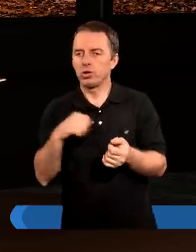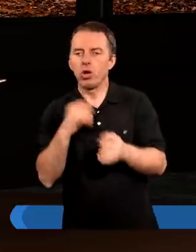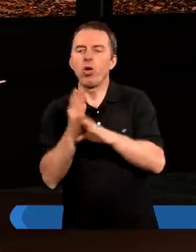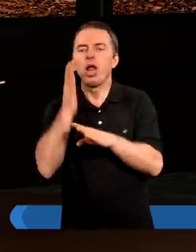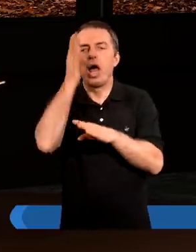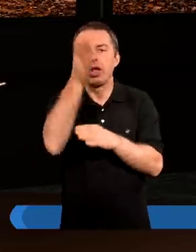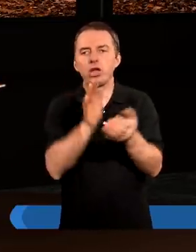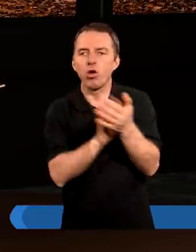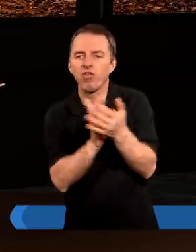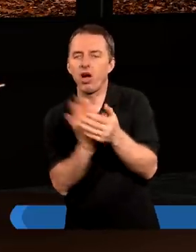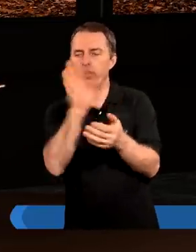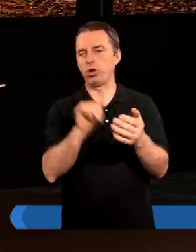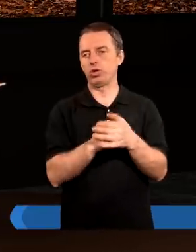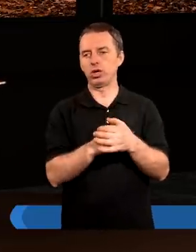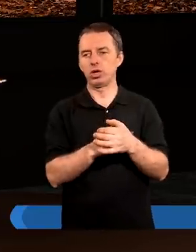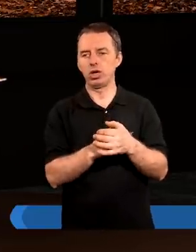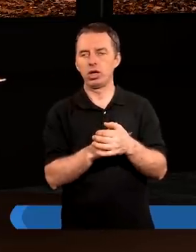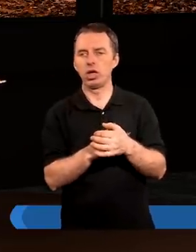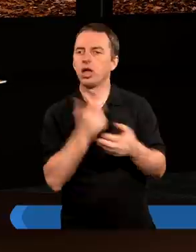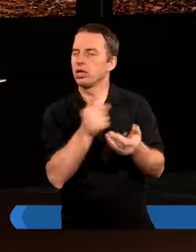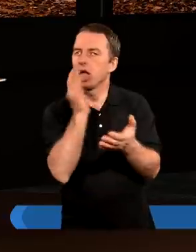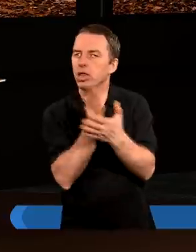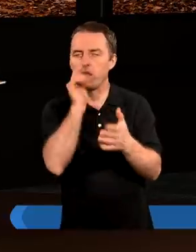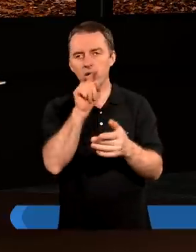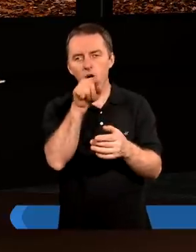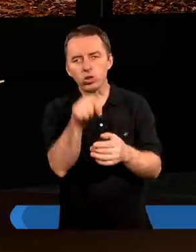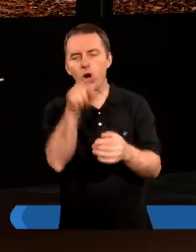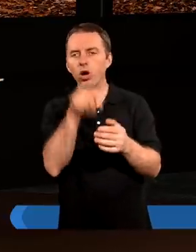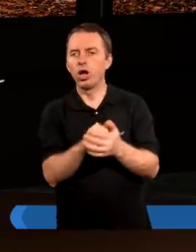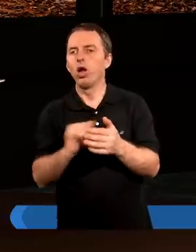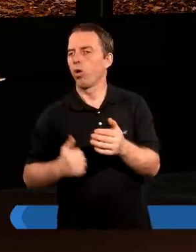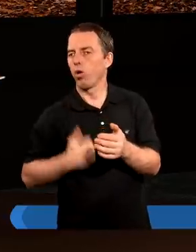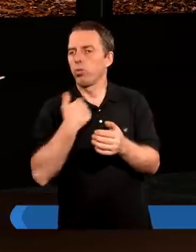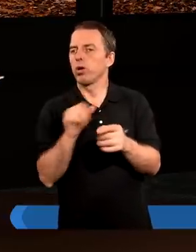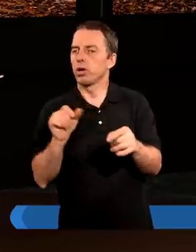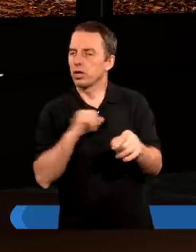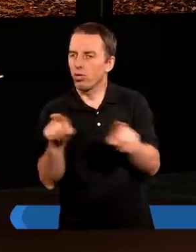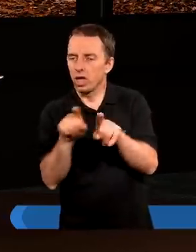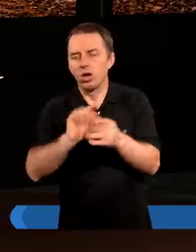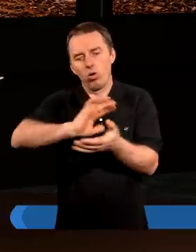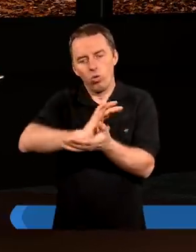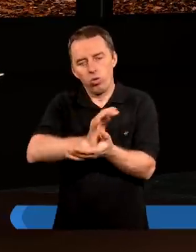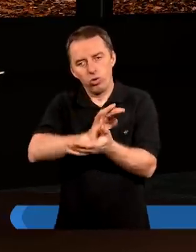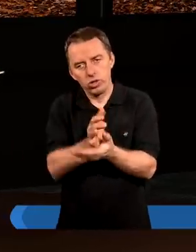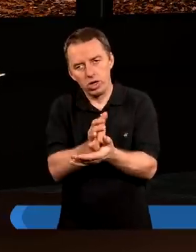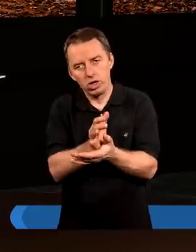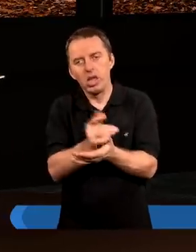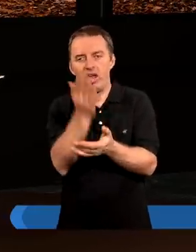nadzieją chwały Bożej. A nie tylko to, chlubimy się też z ucisków,